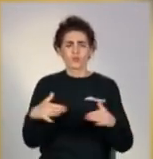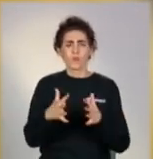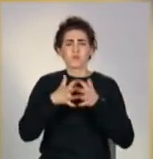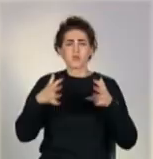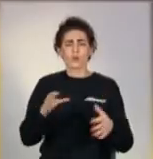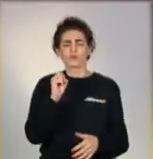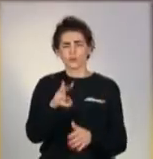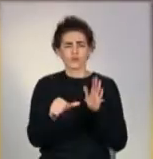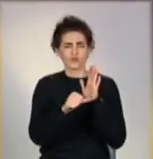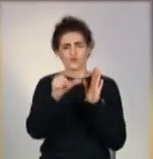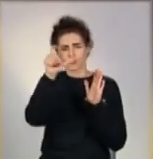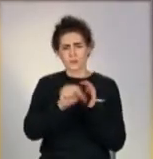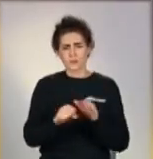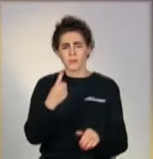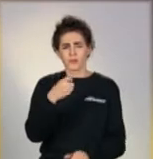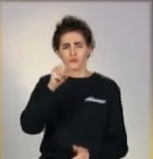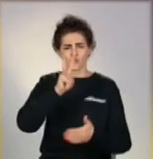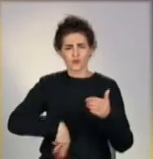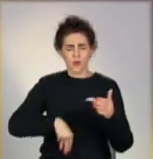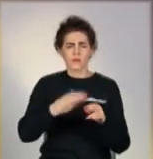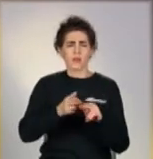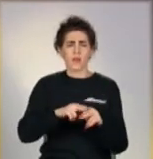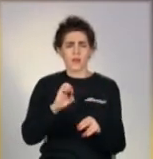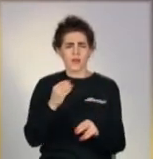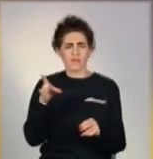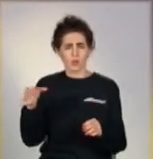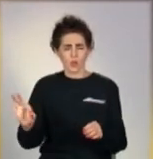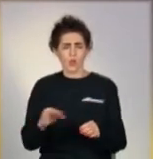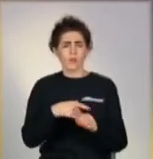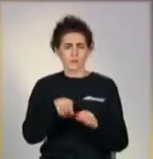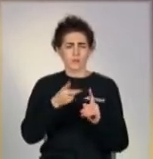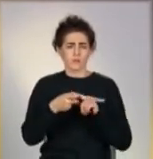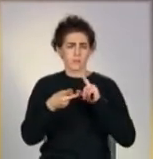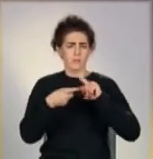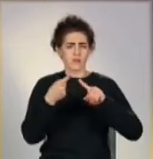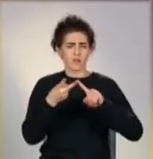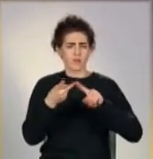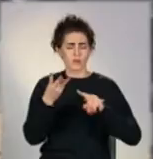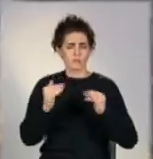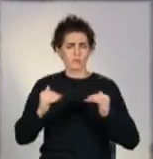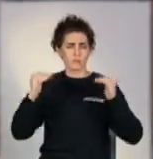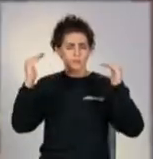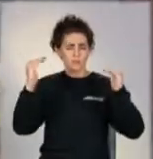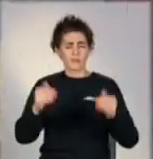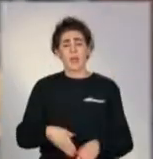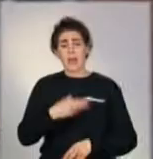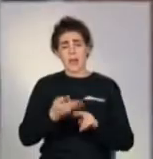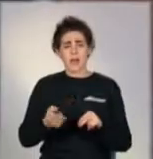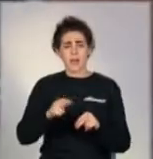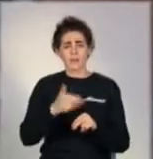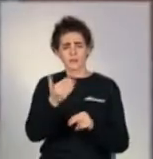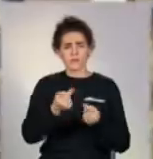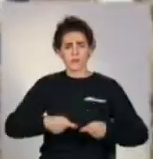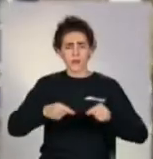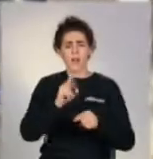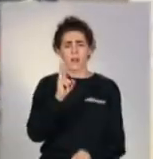людей. Перший штраф 135 євро, другий теж, а третій вже пішло далі, до 700. А це провінція Квебек у